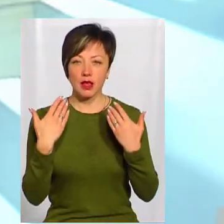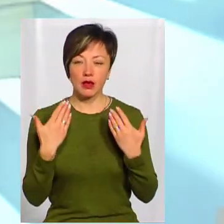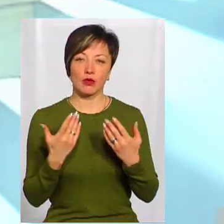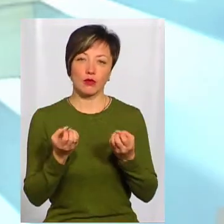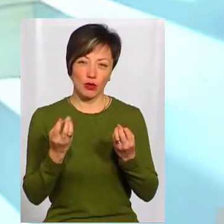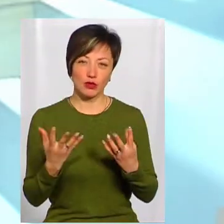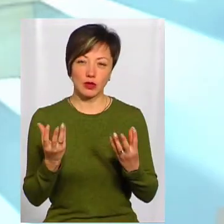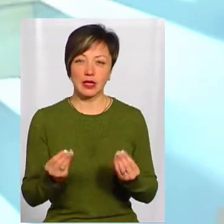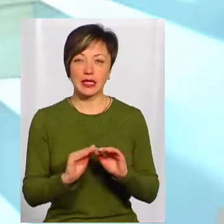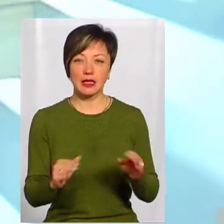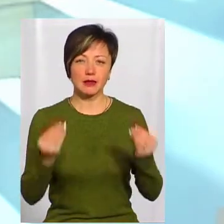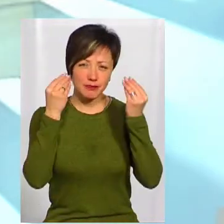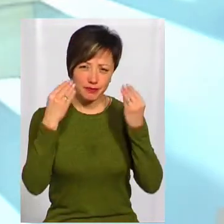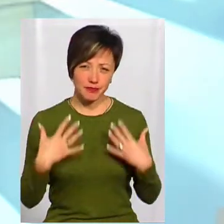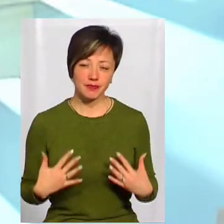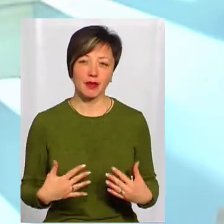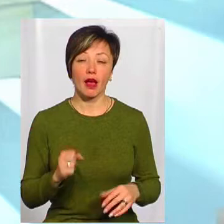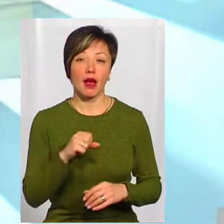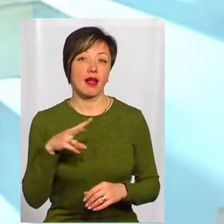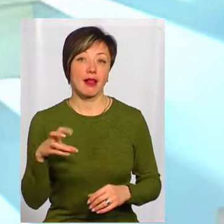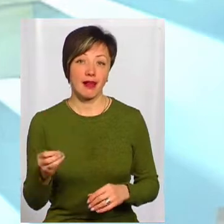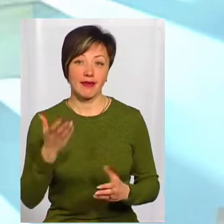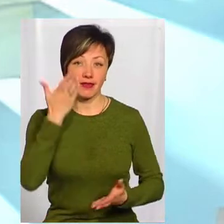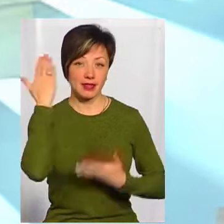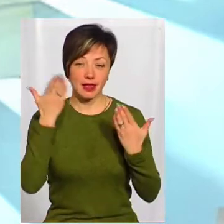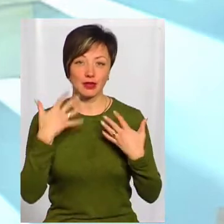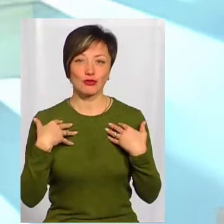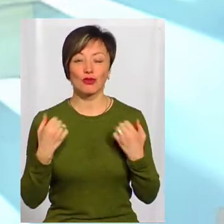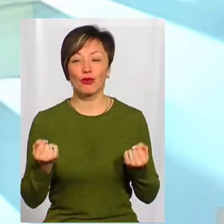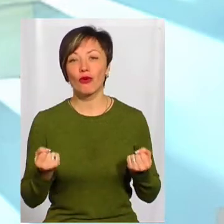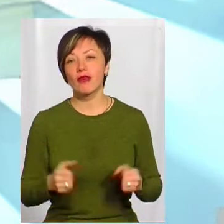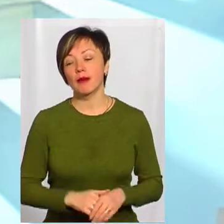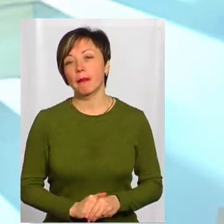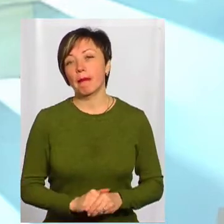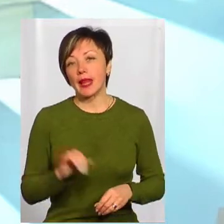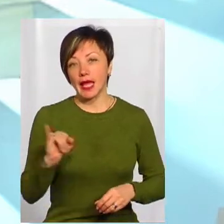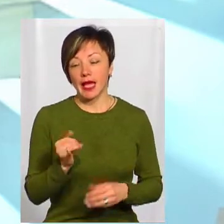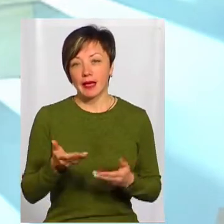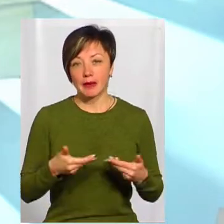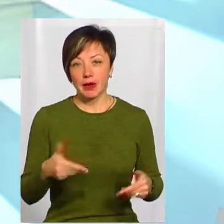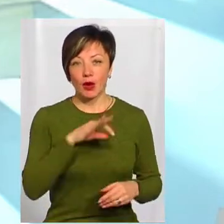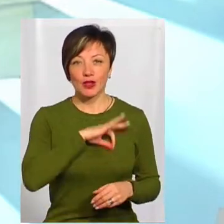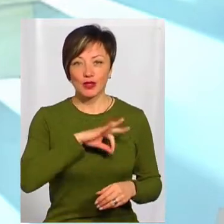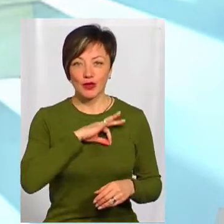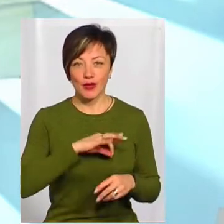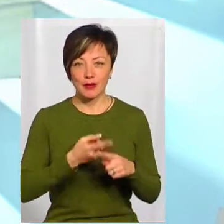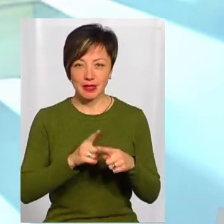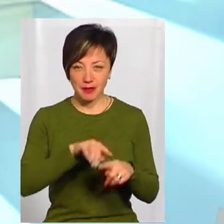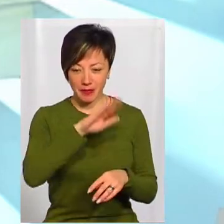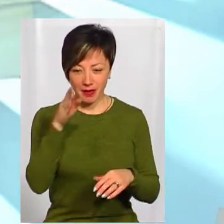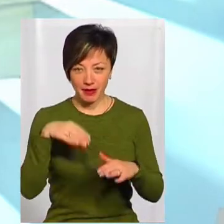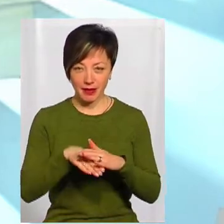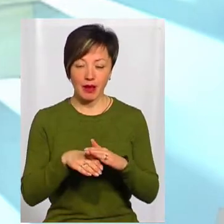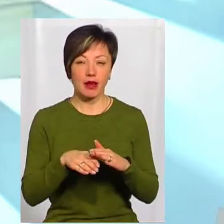чи то вихідні, все, всі діти мокрі, але веселі, здорові, і ми користувалися тими благами, що